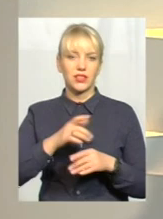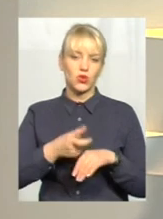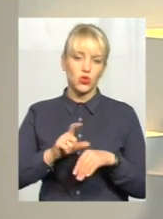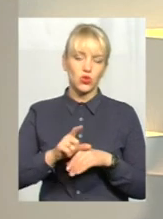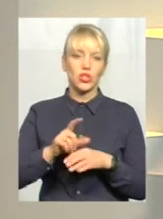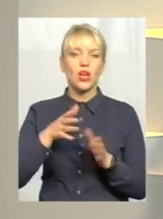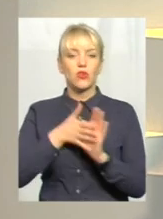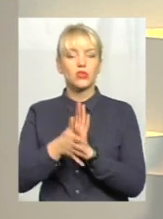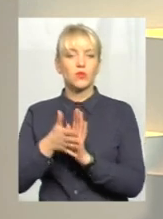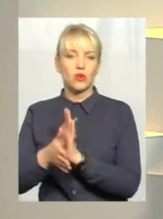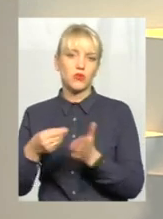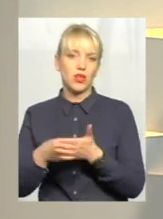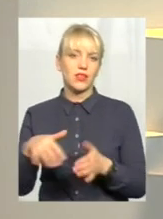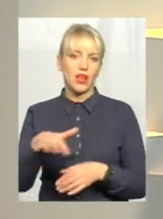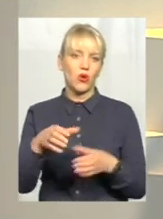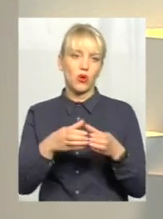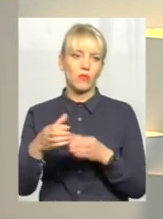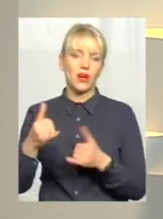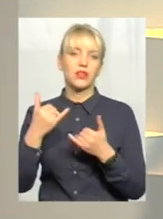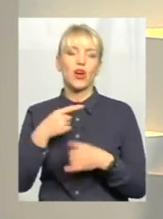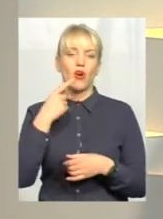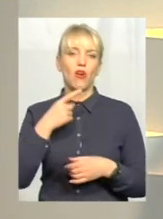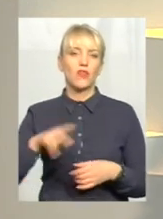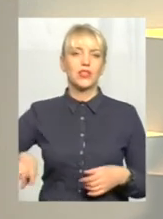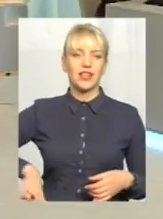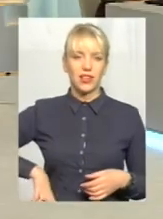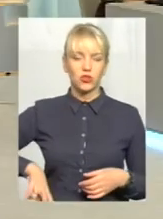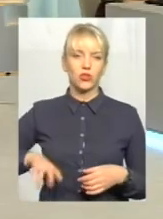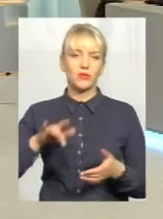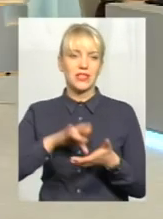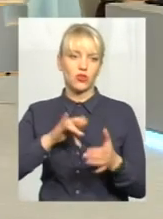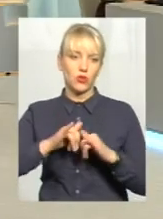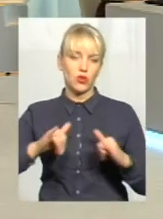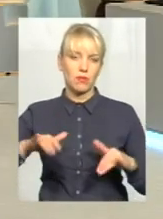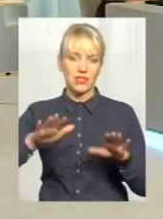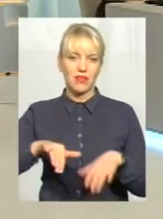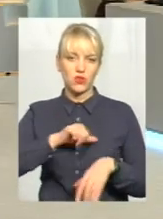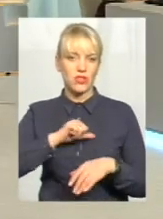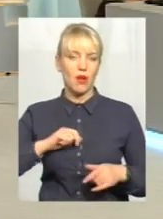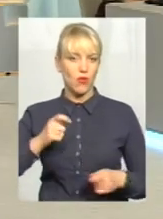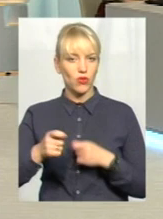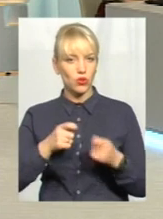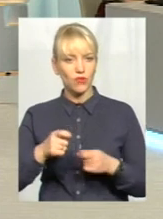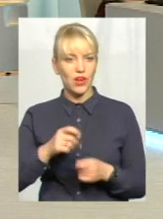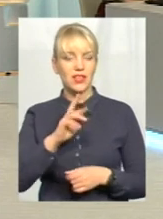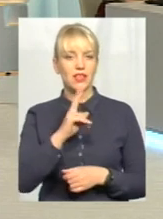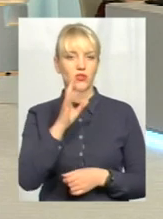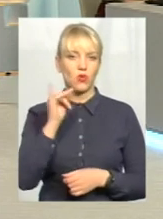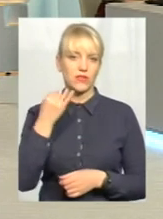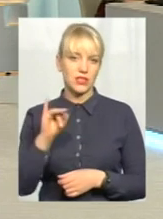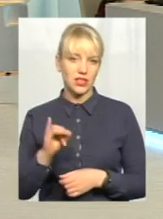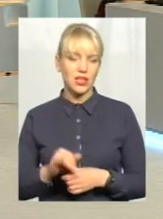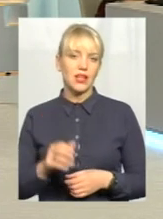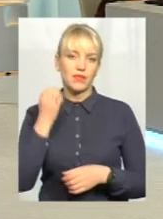розпоряджаються бюджетами у тергромадах, ми говорили із директором Центру розвитку місцевого самоврядування Сергієм Яцковським.